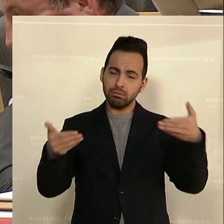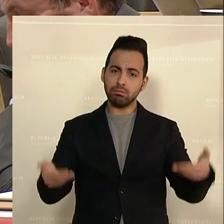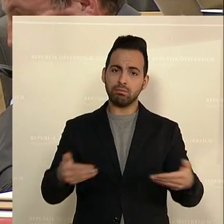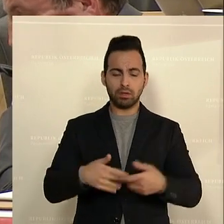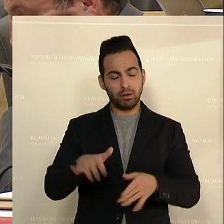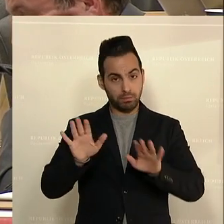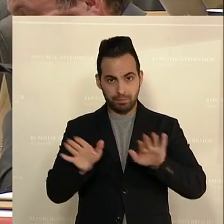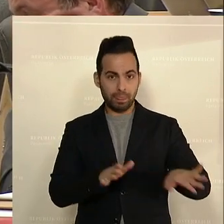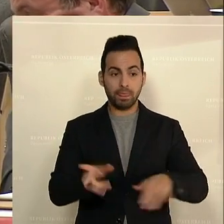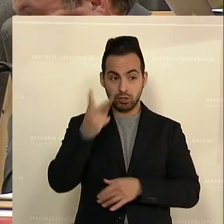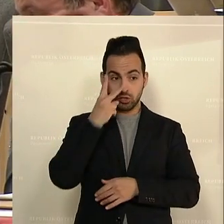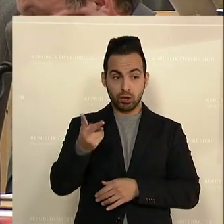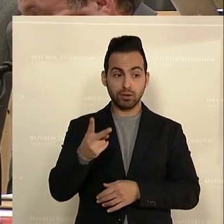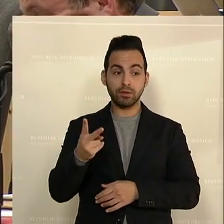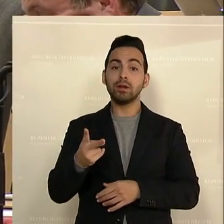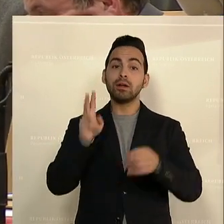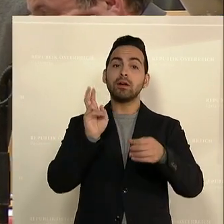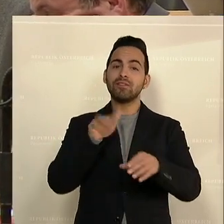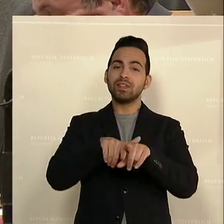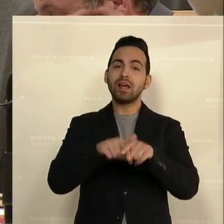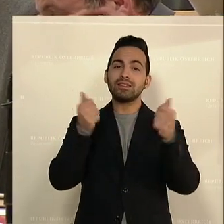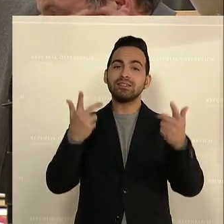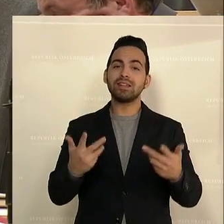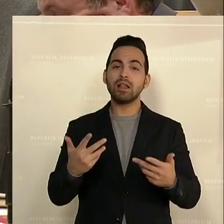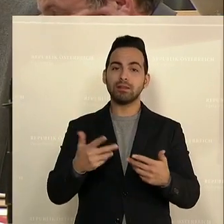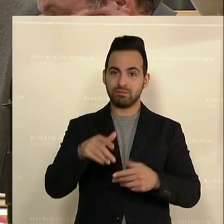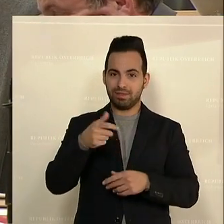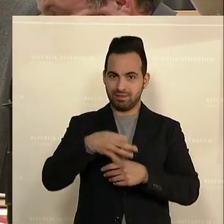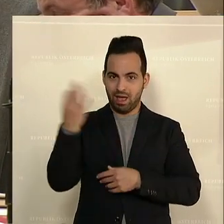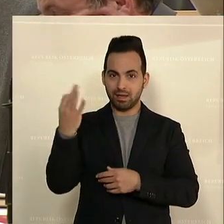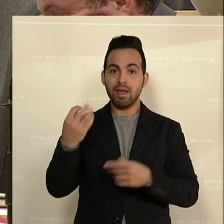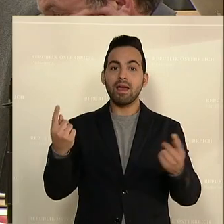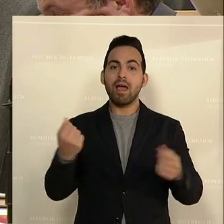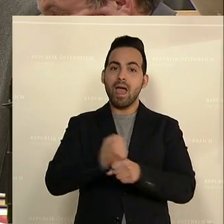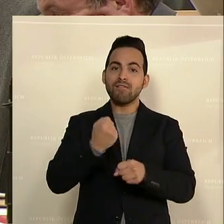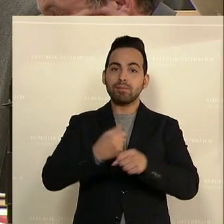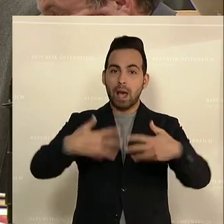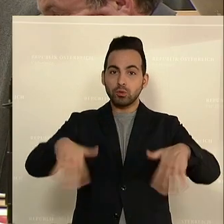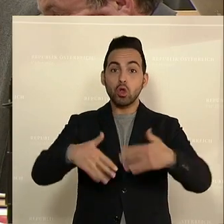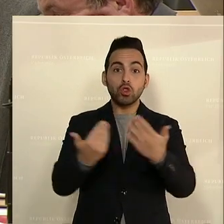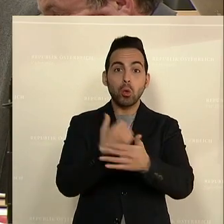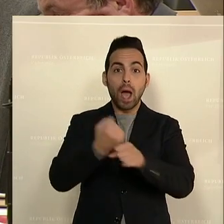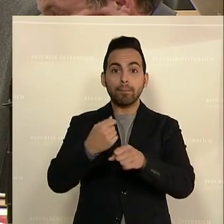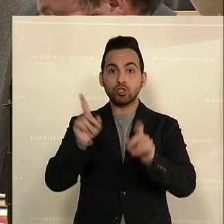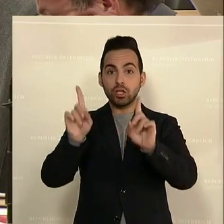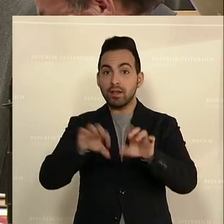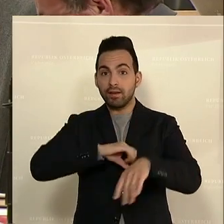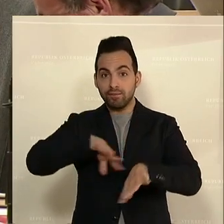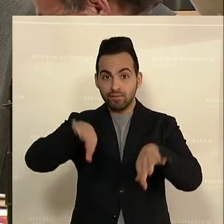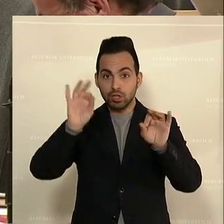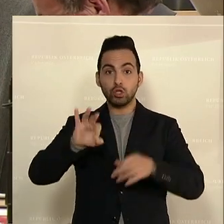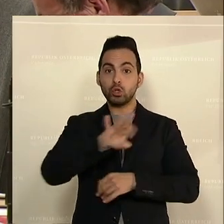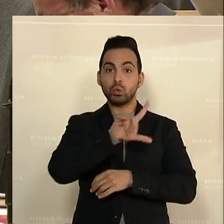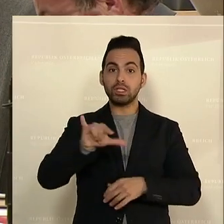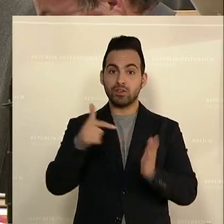Schauen wir uns die Verweildauer an, also die Anzahl jener Tage, in denen Erwerbsarbeitslose eine neue Arbeitsstelle finden. Im